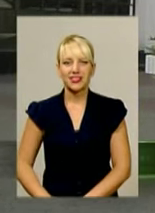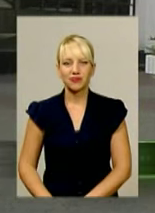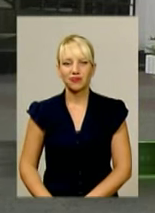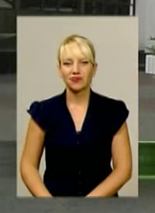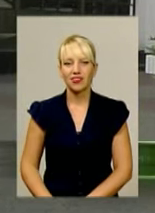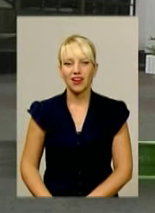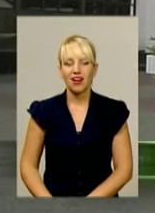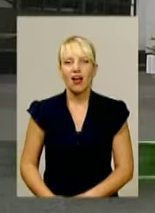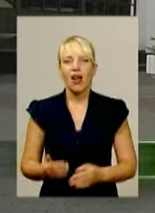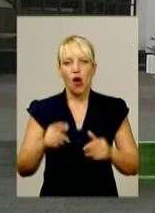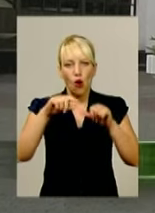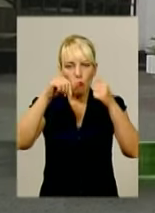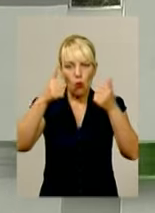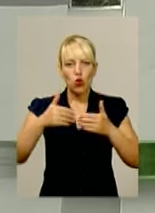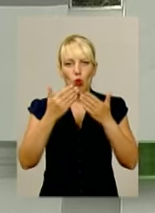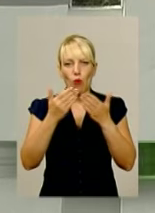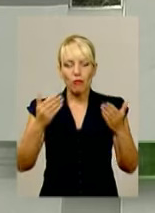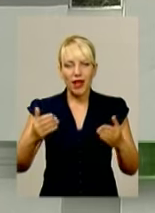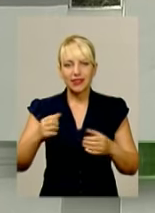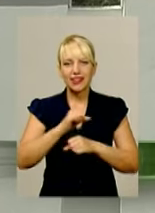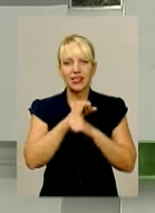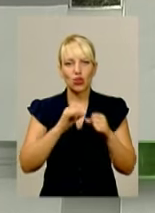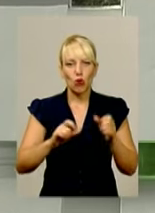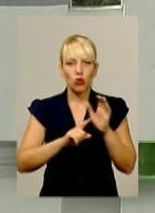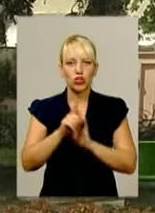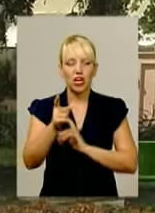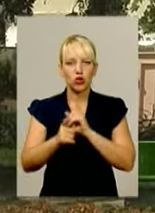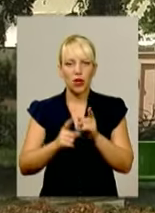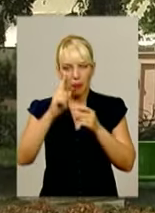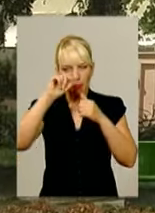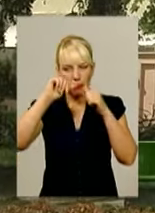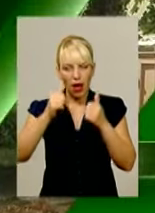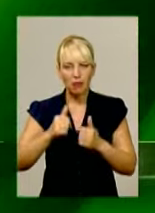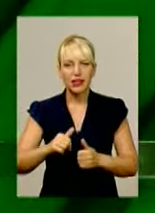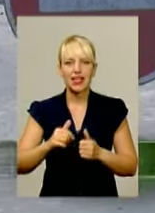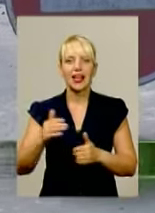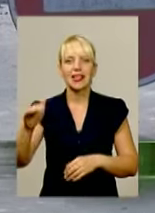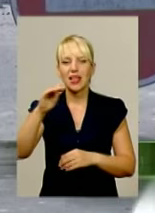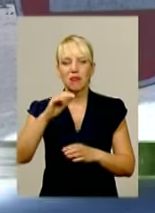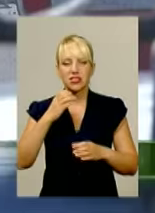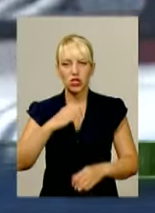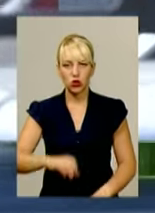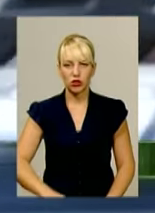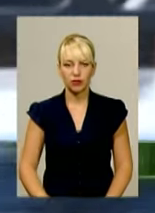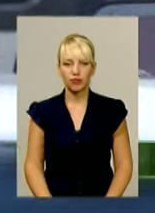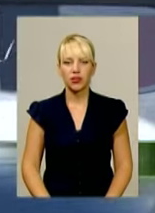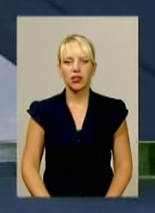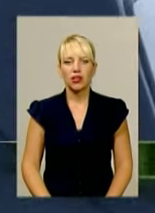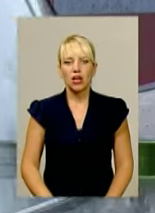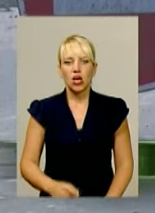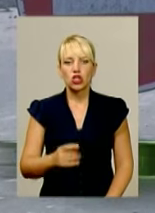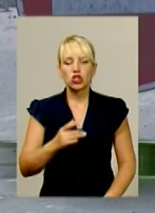Монументи героям. На головній площі краю розпочалась реконструкція пам'ятника Небесній сотні. Казав пан Кужугда,